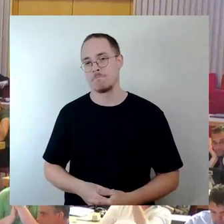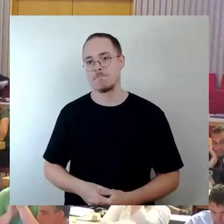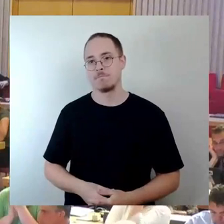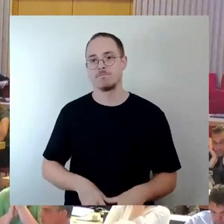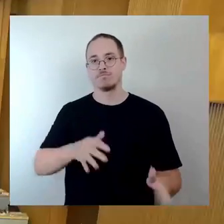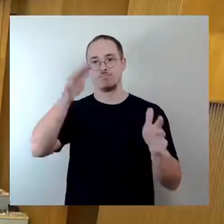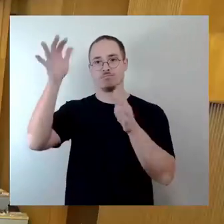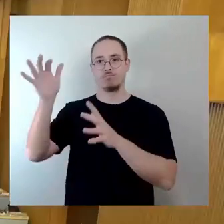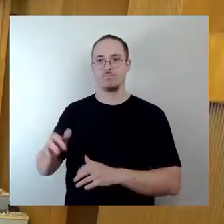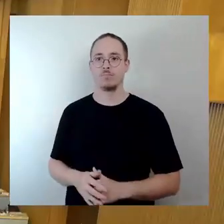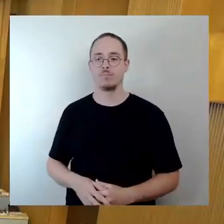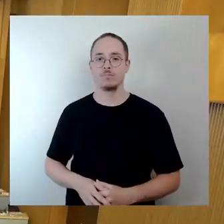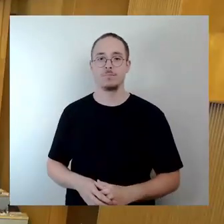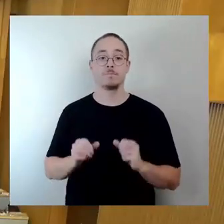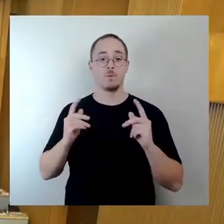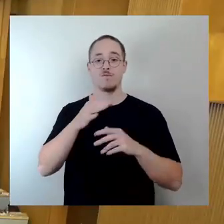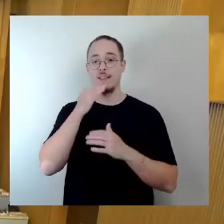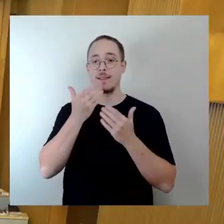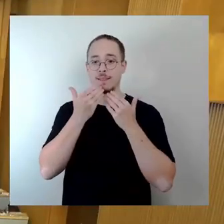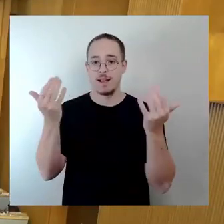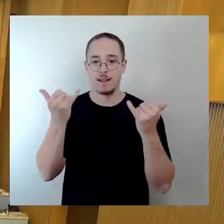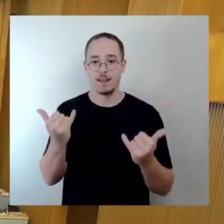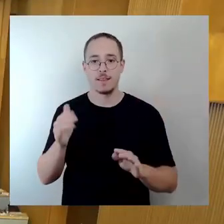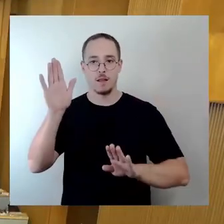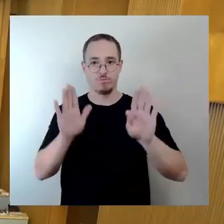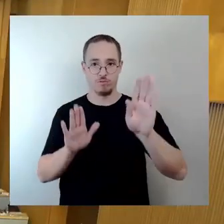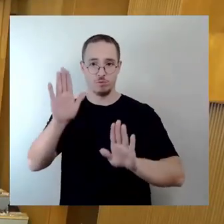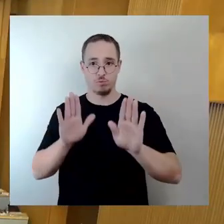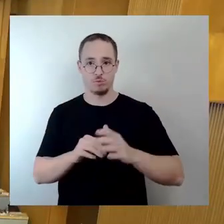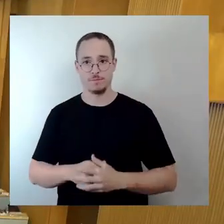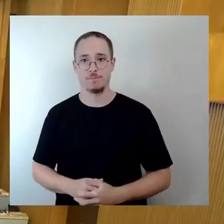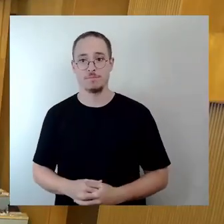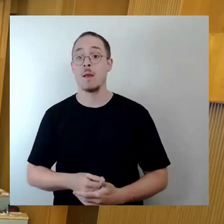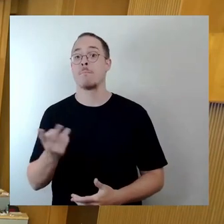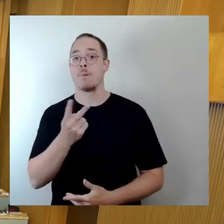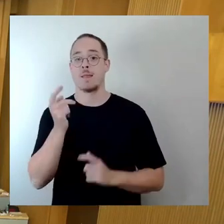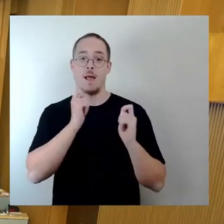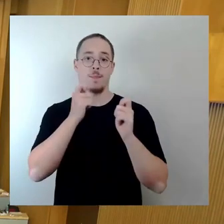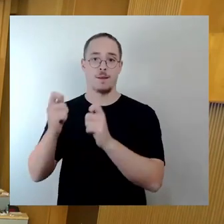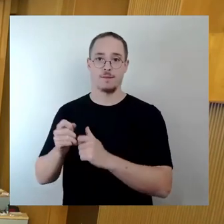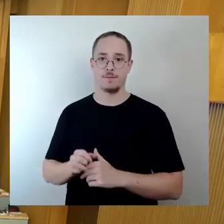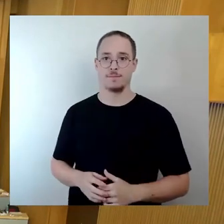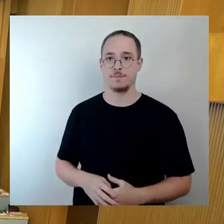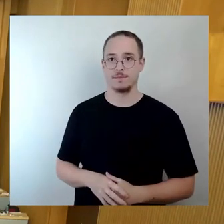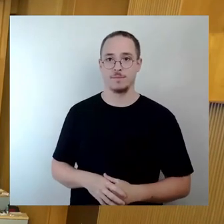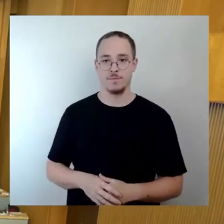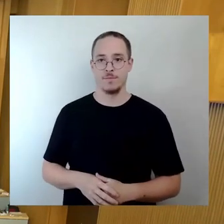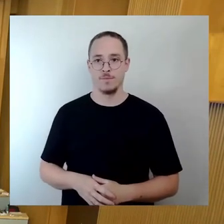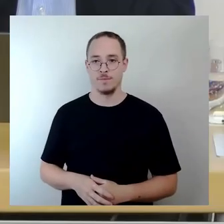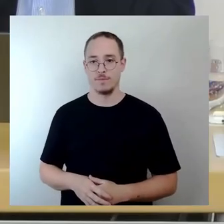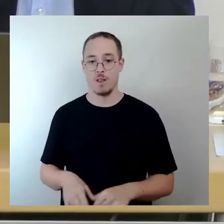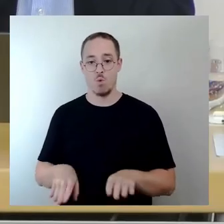kommen wir jetzt zum Abstimmungsverfahren. Für beide Anträge ist als Abstimmungsgrundlage